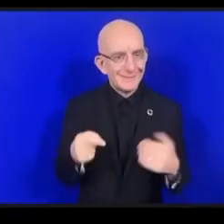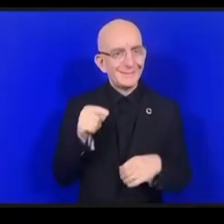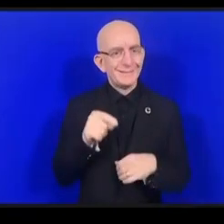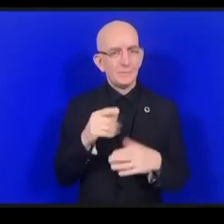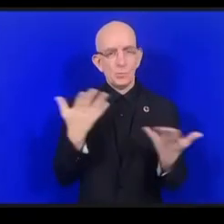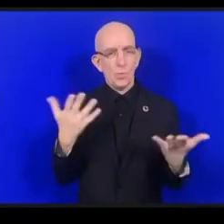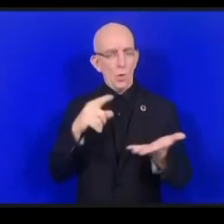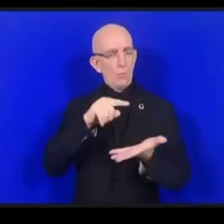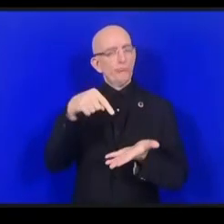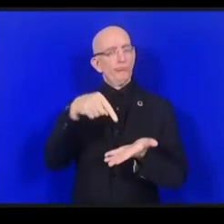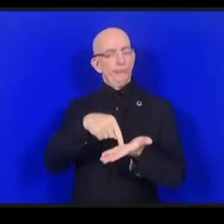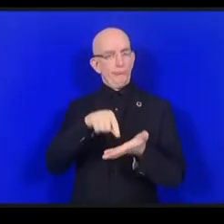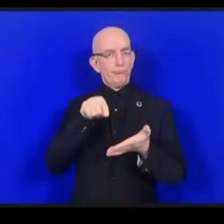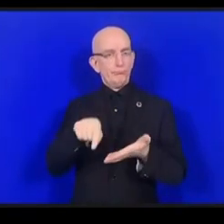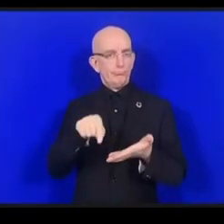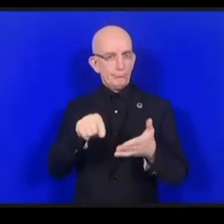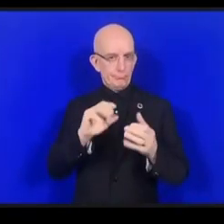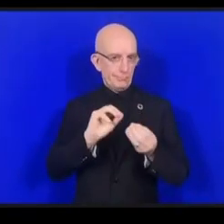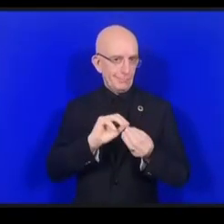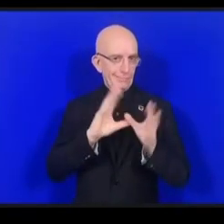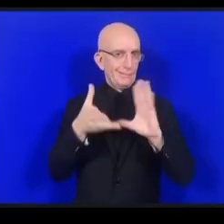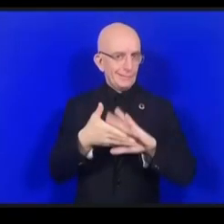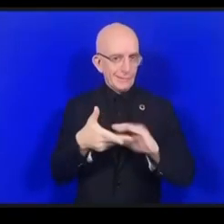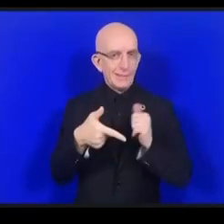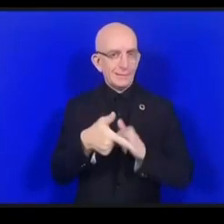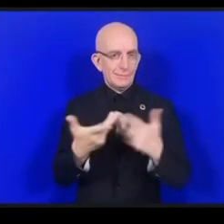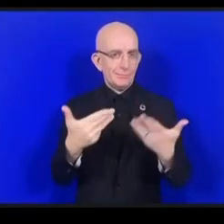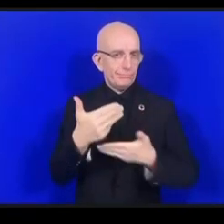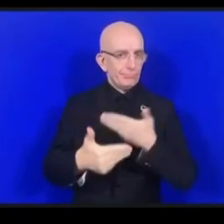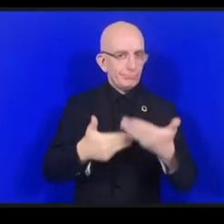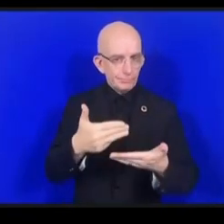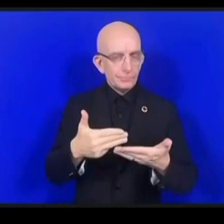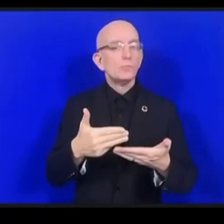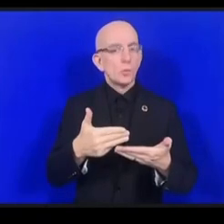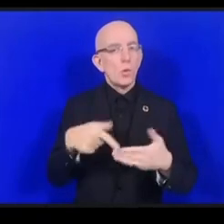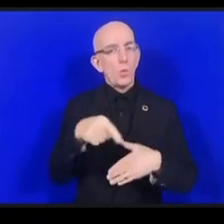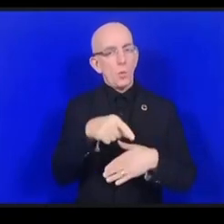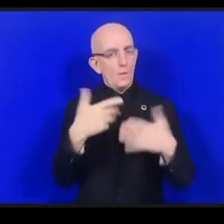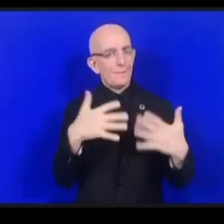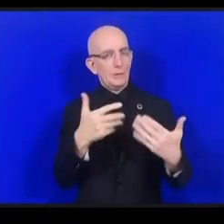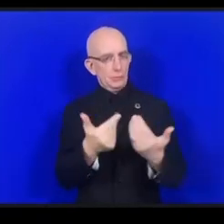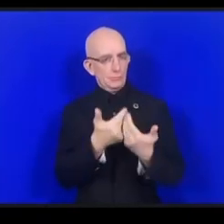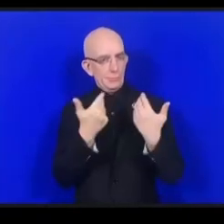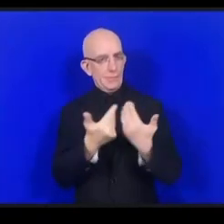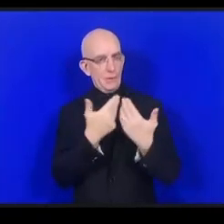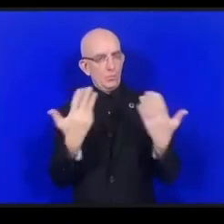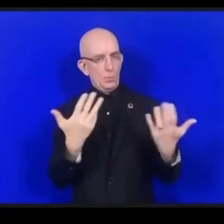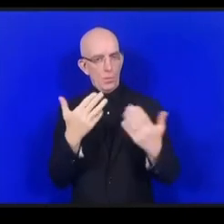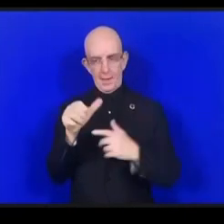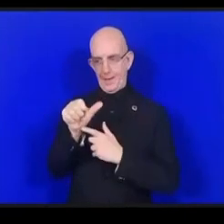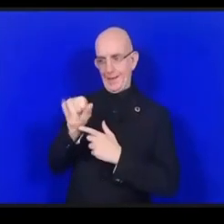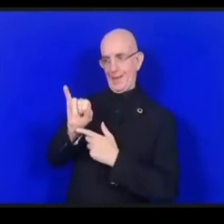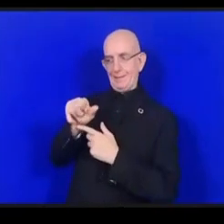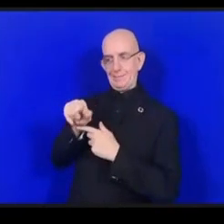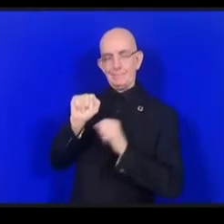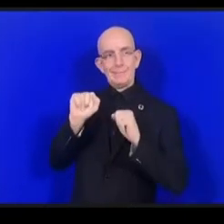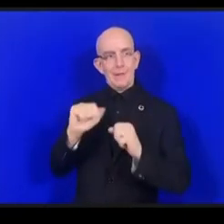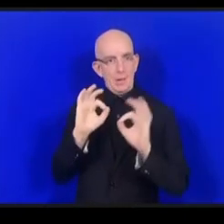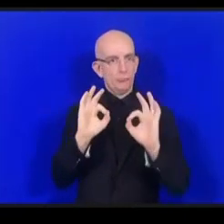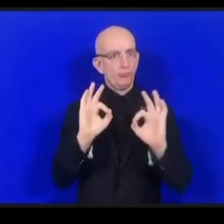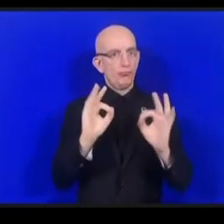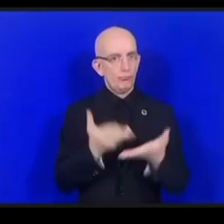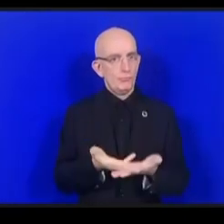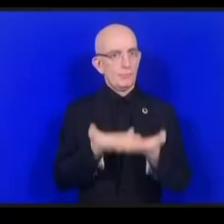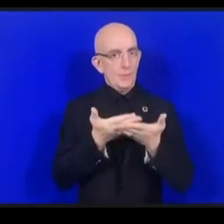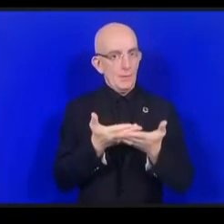وشرحت لأن الفوائد الموجودة في الذكاء الاصطناعي وما أسوأ الذكاء الاصطناعي أيضا لأمر الآن إلى